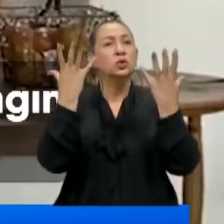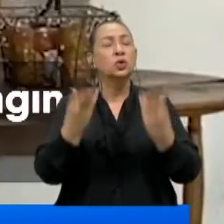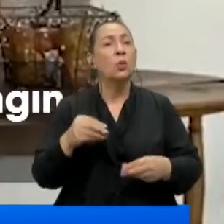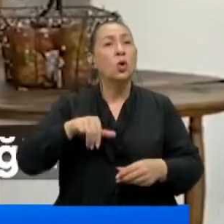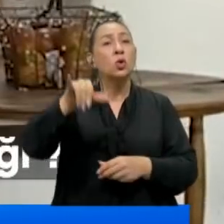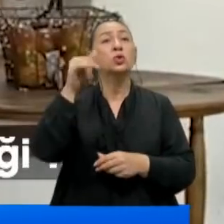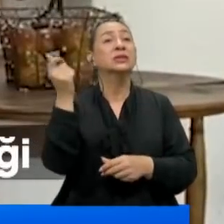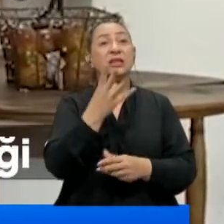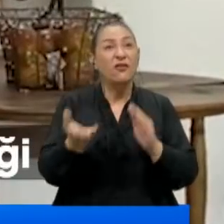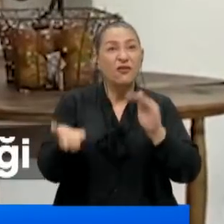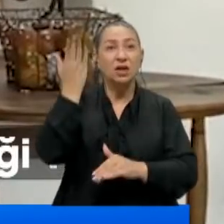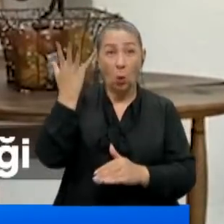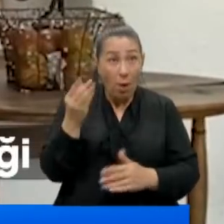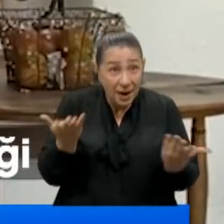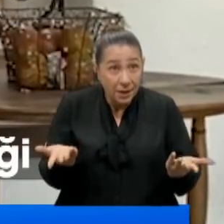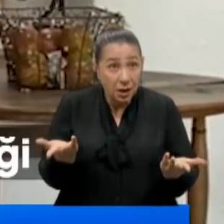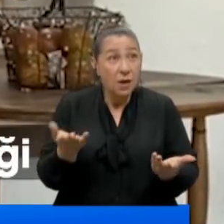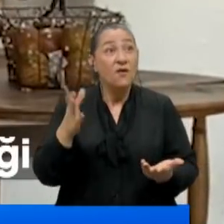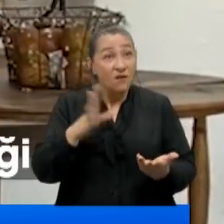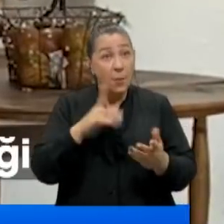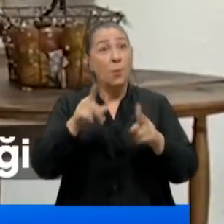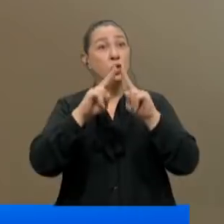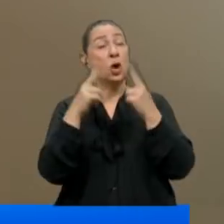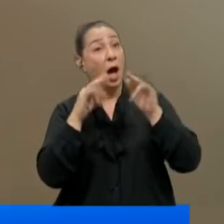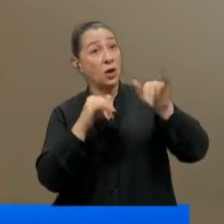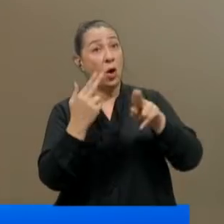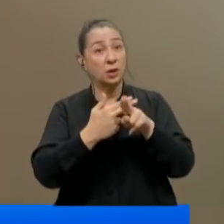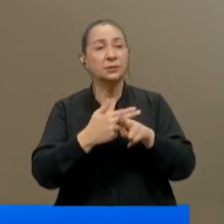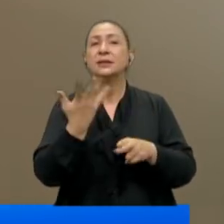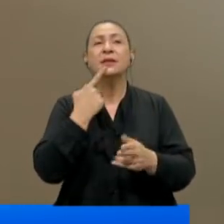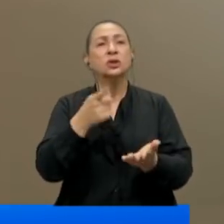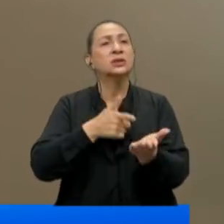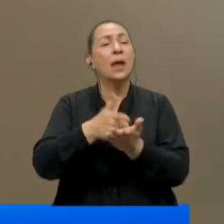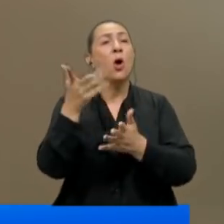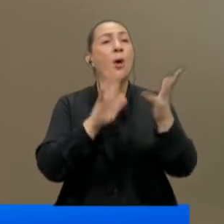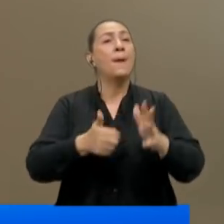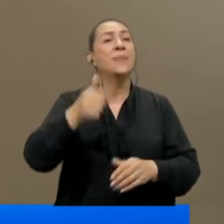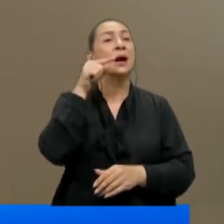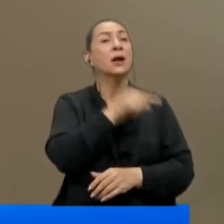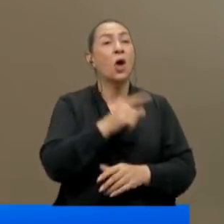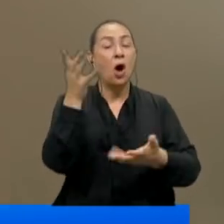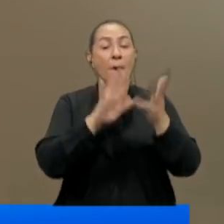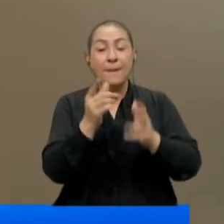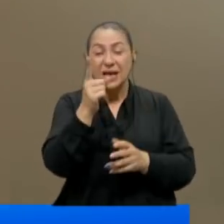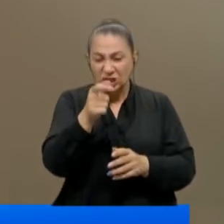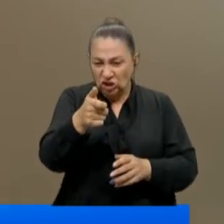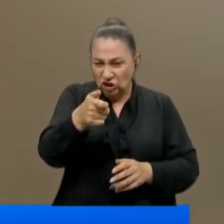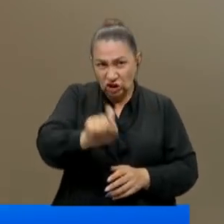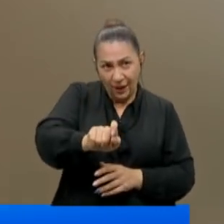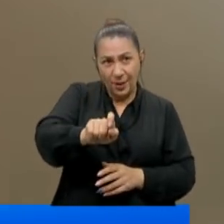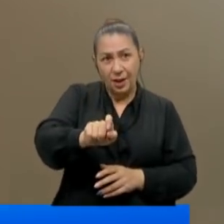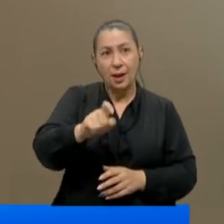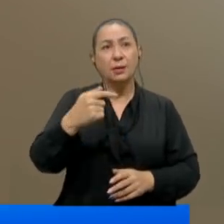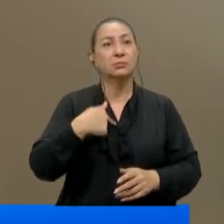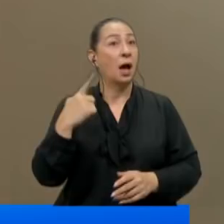kullanılacak uçak sayısından fazla olabilir mi? Var mı dünyada başka bir örneği? Ne demişti Tarım Orman Bakanı? Ormanlarda bir çakmak çakılsa